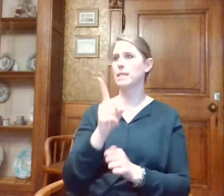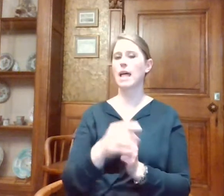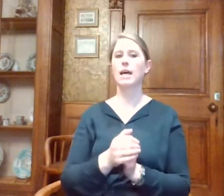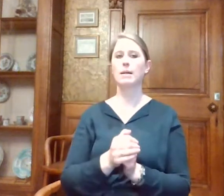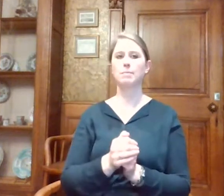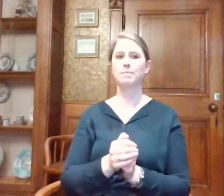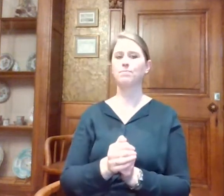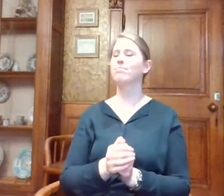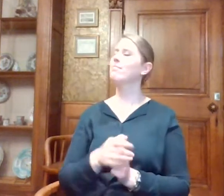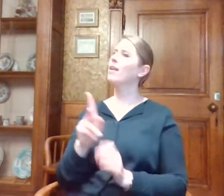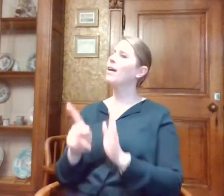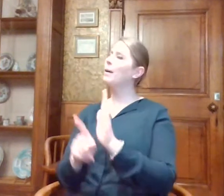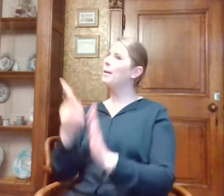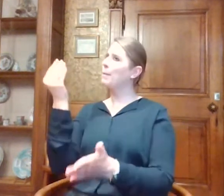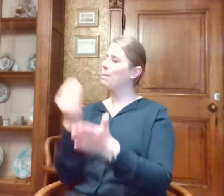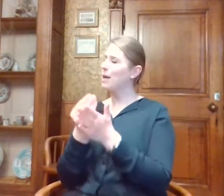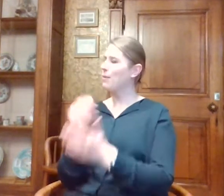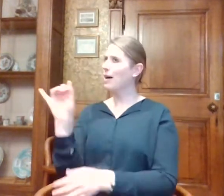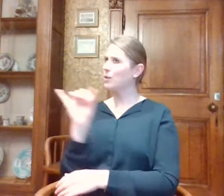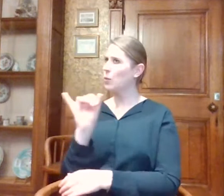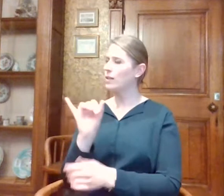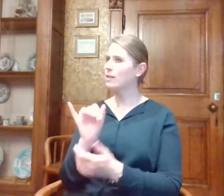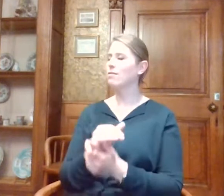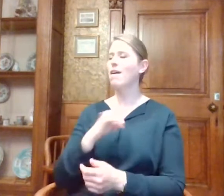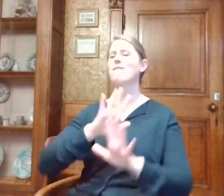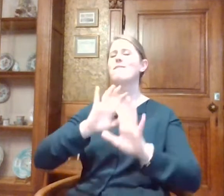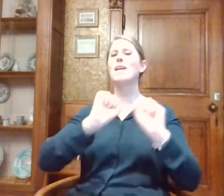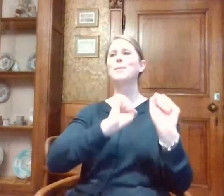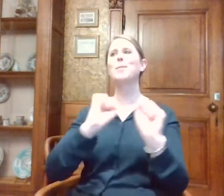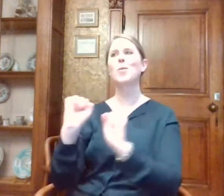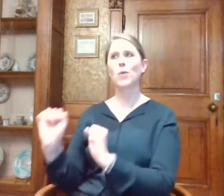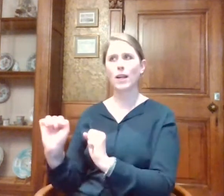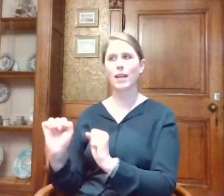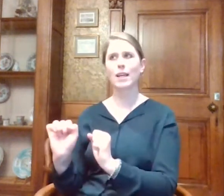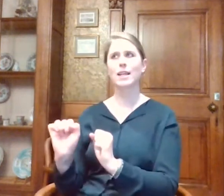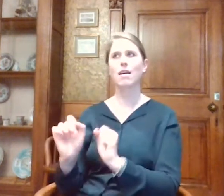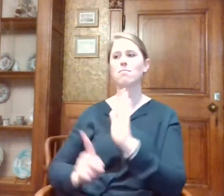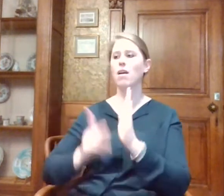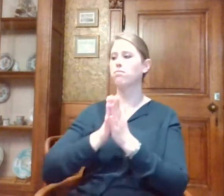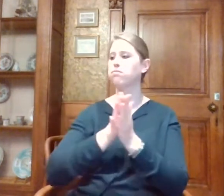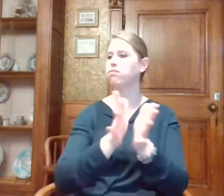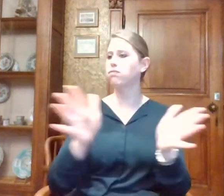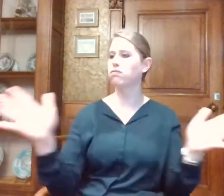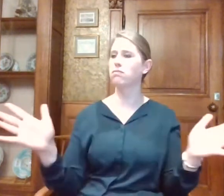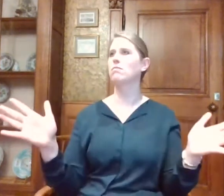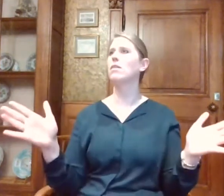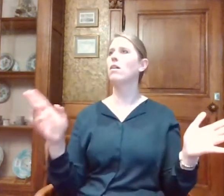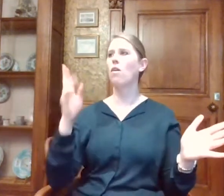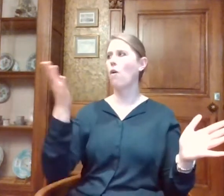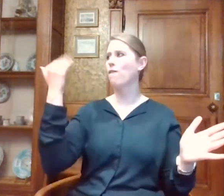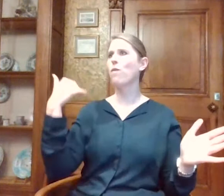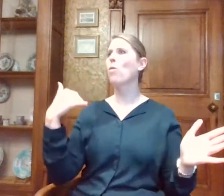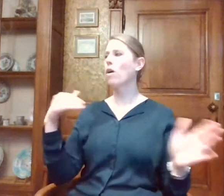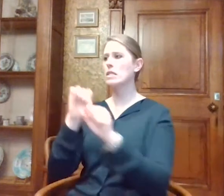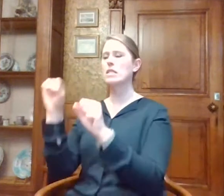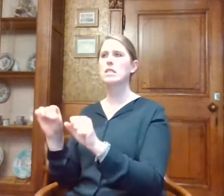Wat is de meerwaarde van de Erfgoedtep? Er zijn heel veel mogelijkheden. Er zijn veel uitgebreider dan de gewone potcatchers die wij vroeger